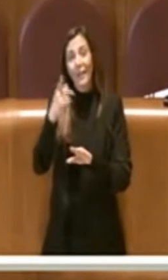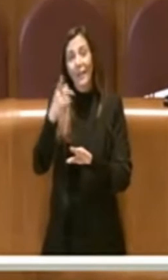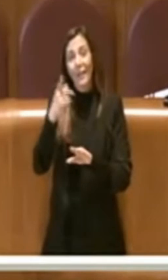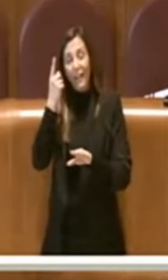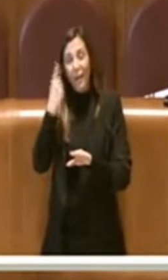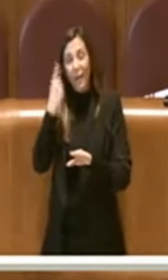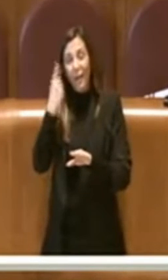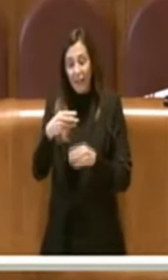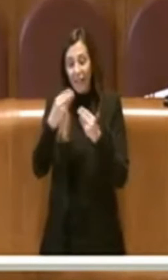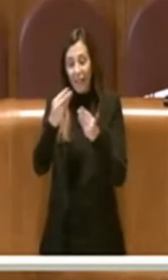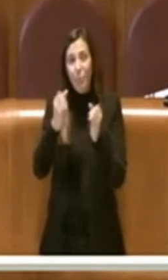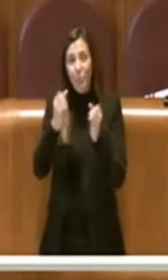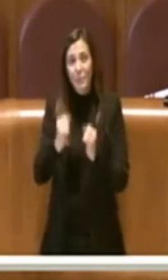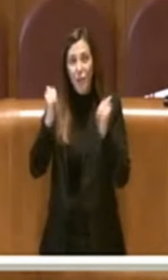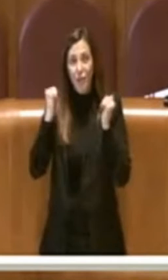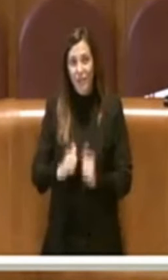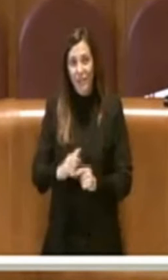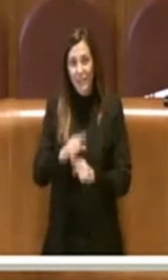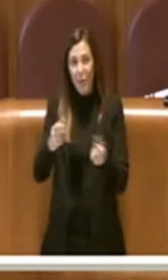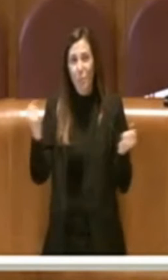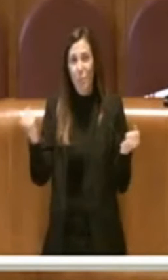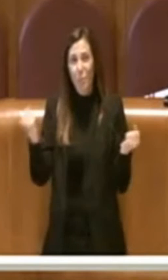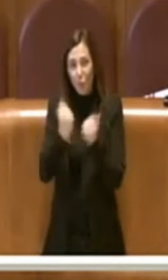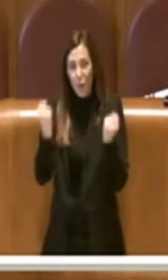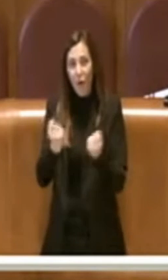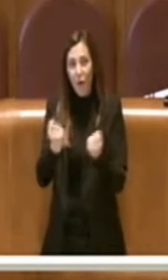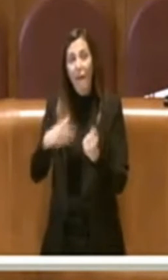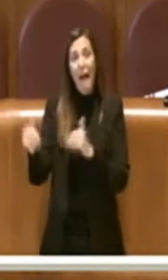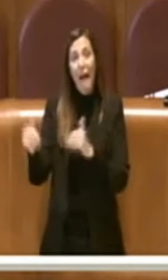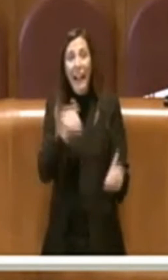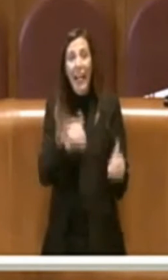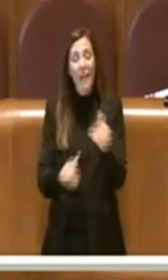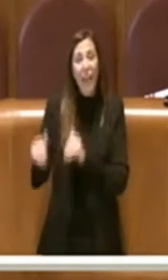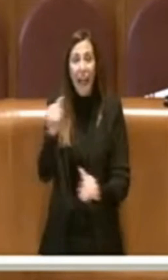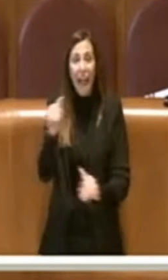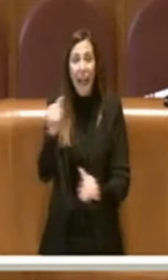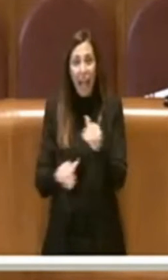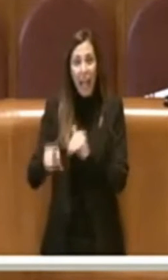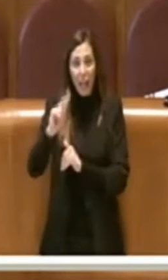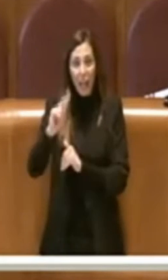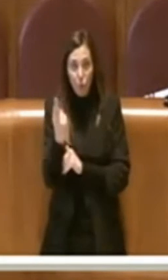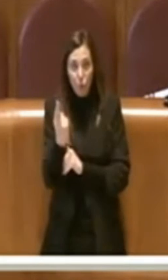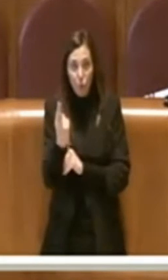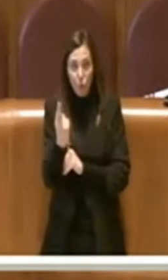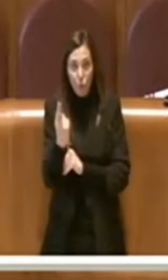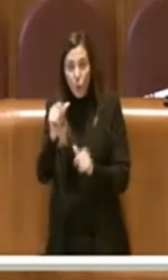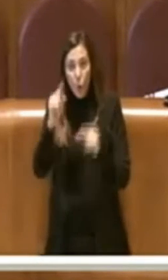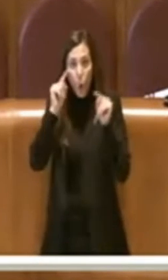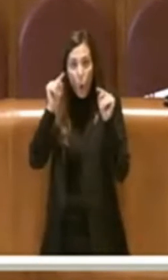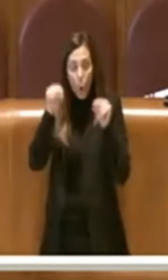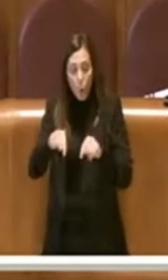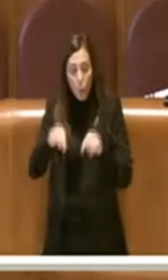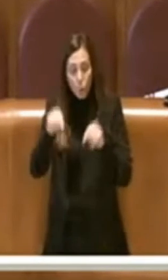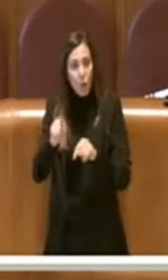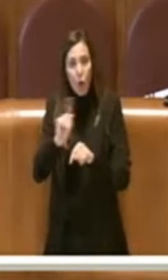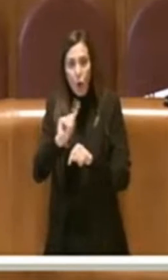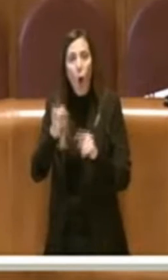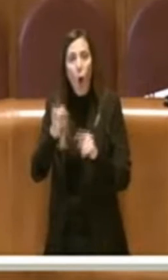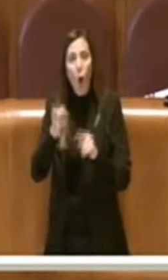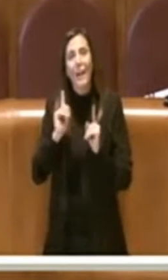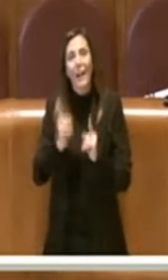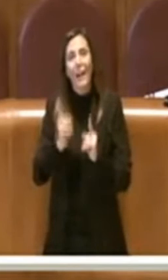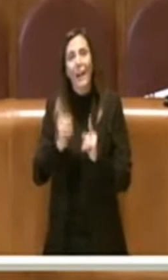per la cittadinanza di promuovere dei referendum non soltanto a carattere consultivo ma anche di natura